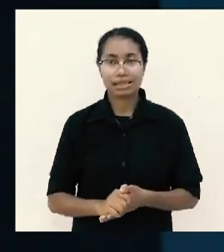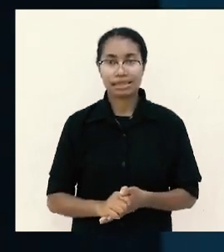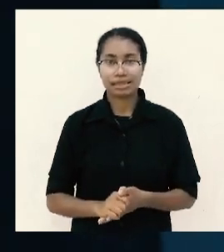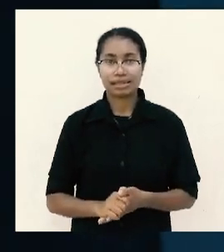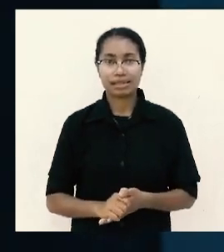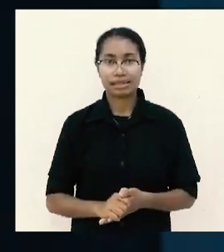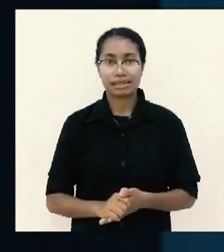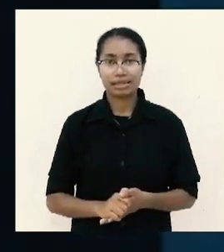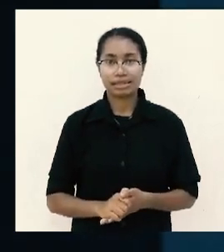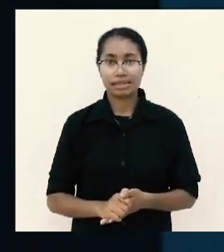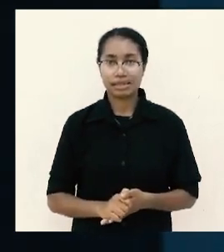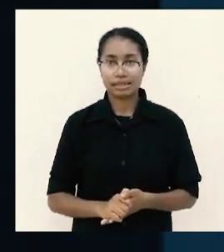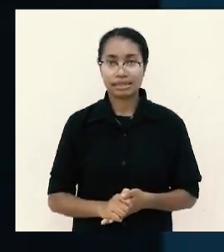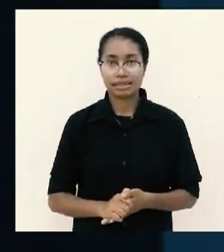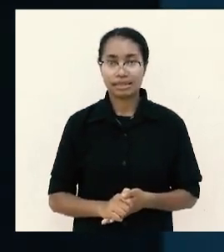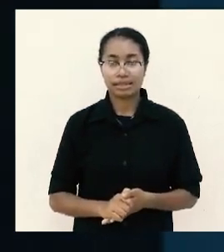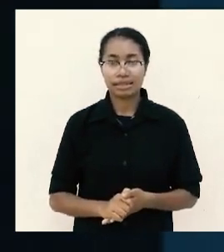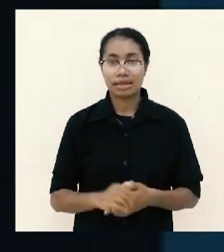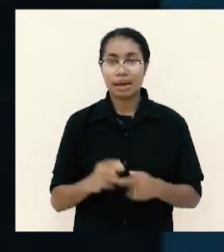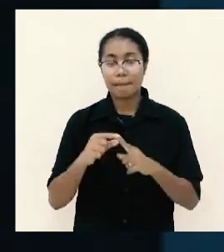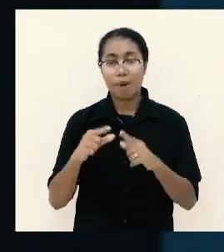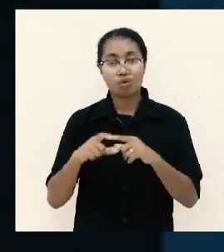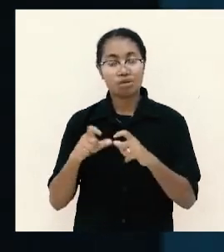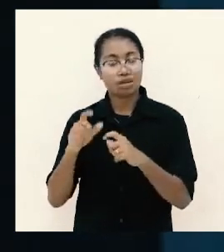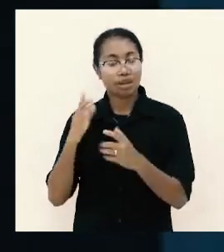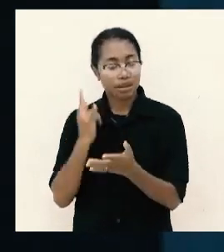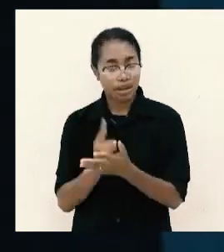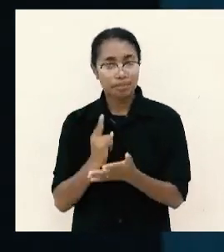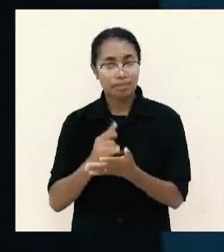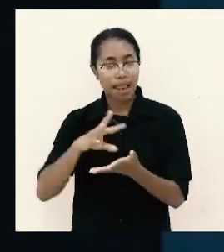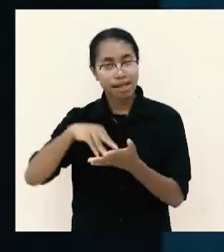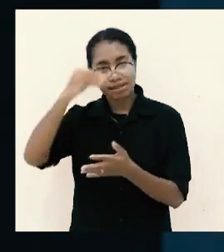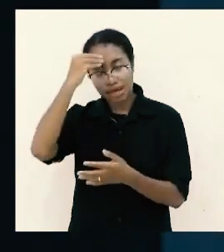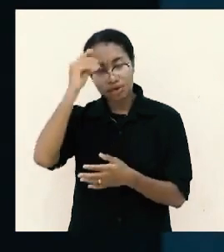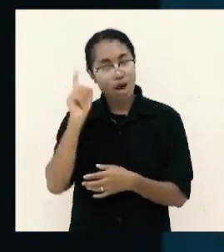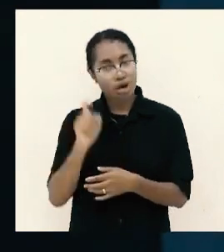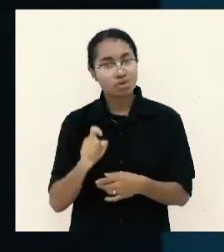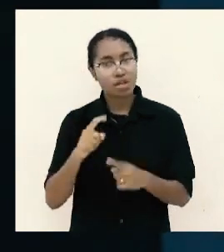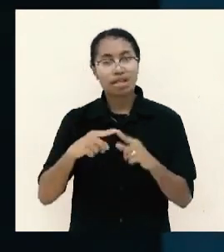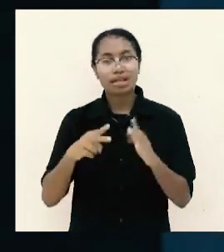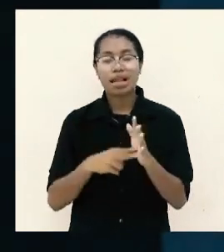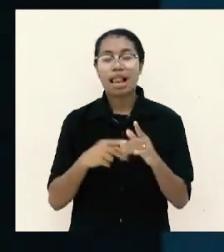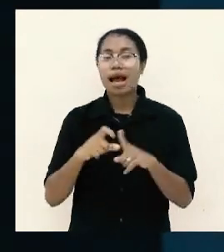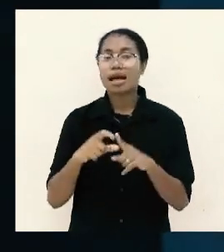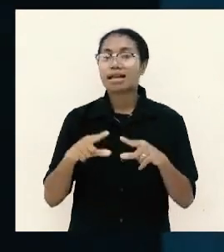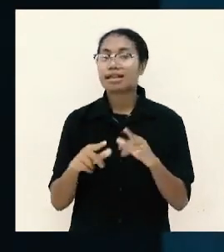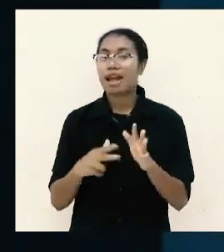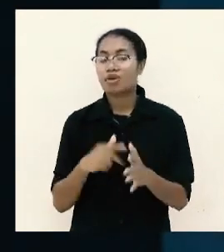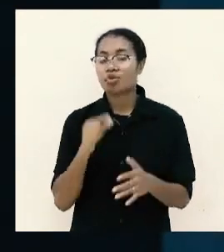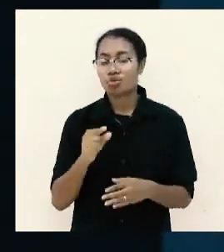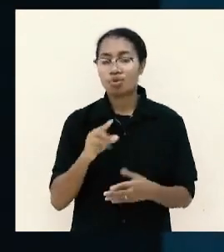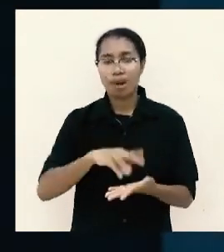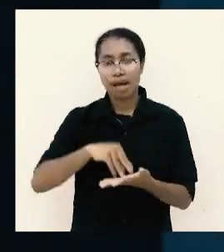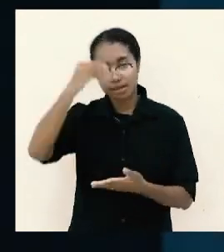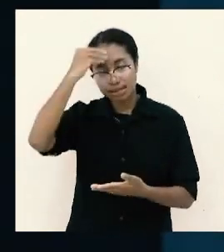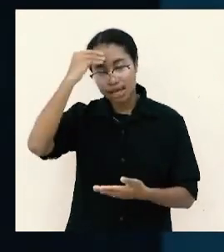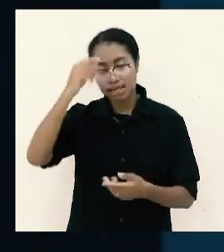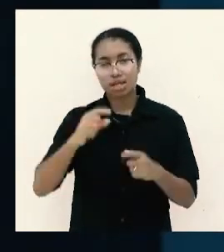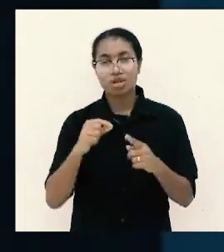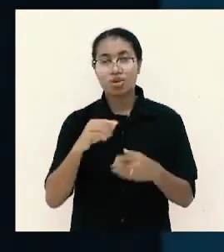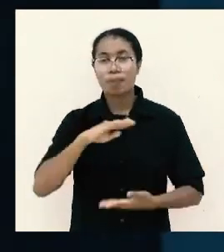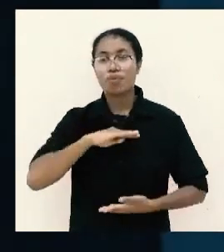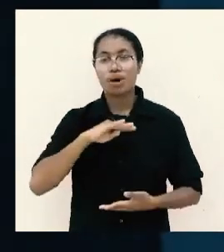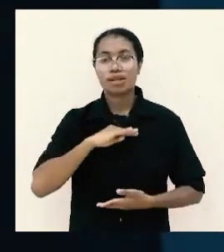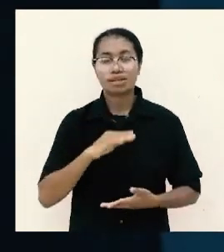Paulus belajar jadi puas dan itu harus jadi teladan bagi kita belajar jadi puas kamu mungkin punya